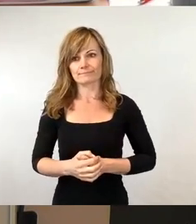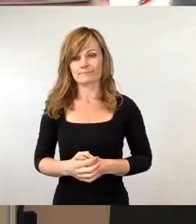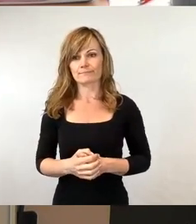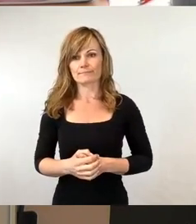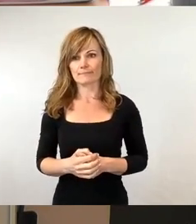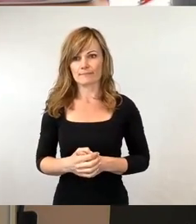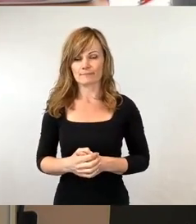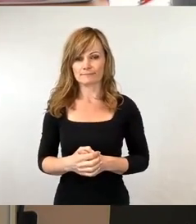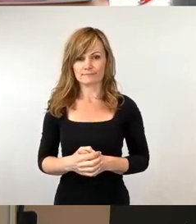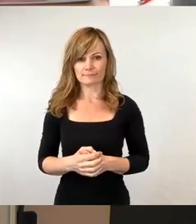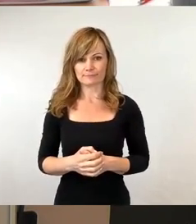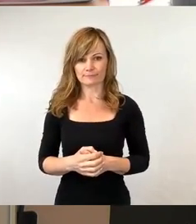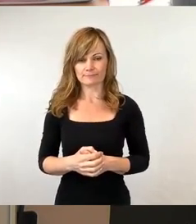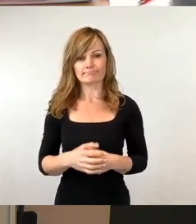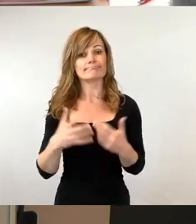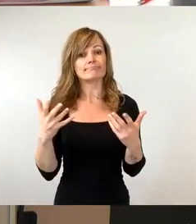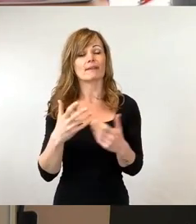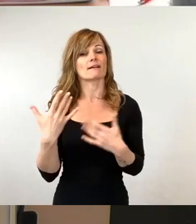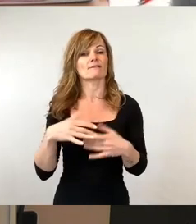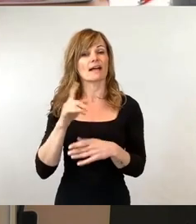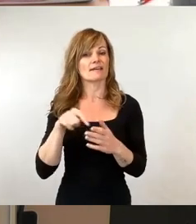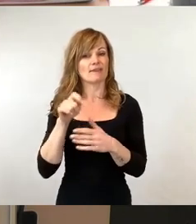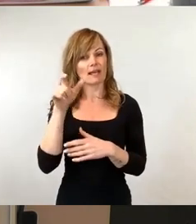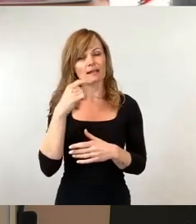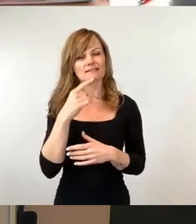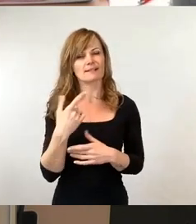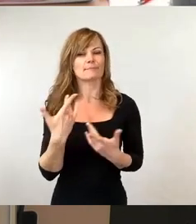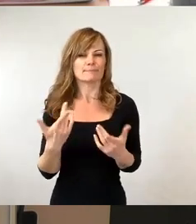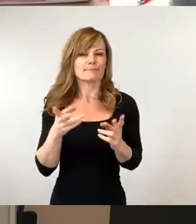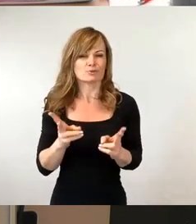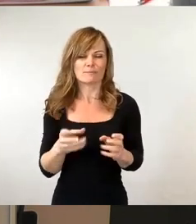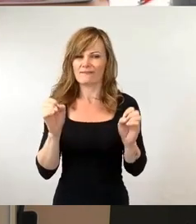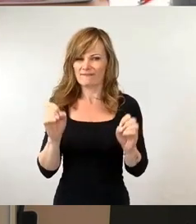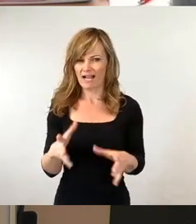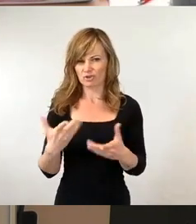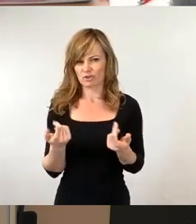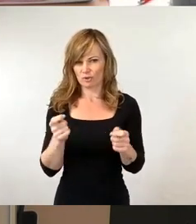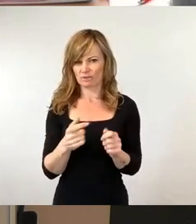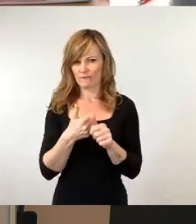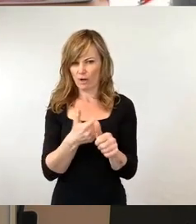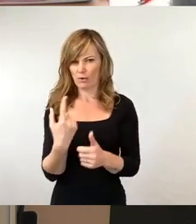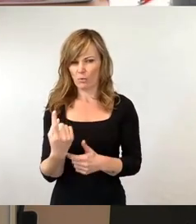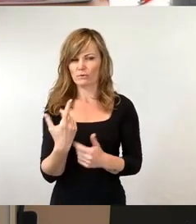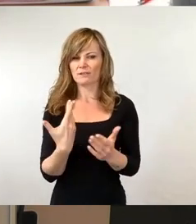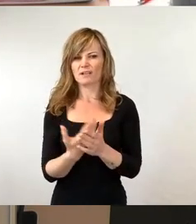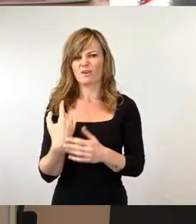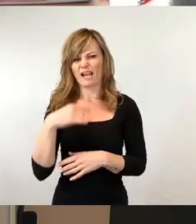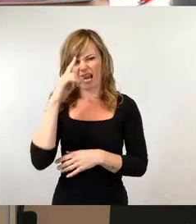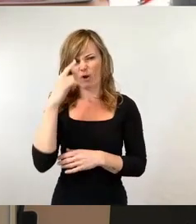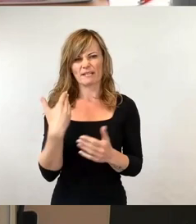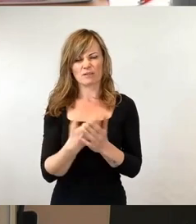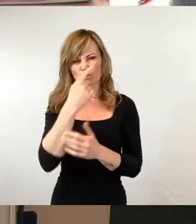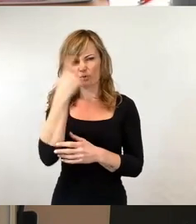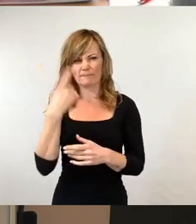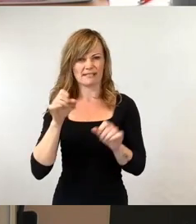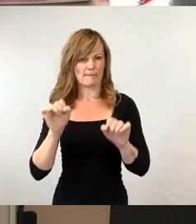Frage zur sicher falschen Schlussfolgerung und meiner Meinung nach an dieser Stelle zum dümmstmöglichen Vorschlag, wie man es verändern